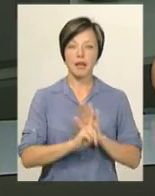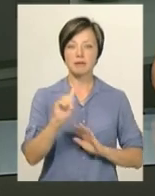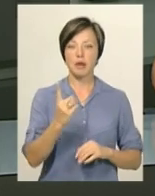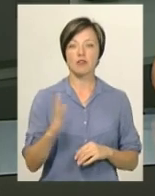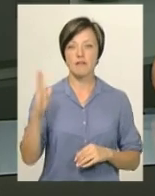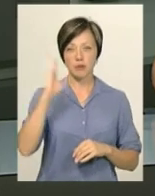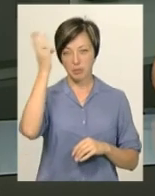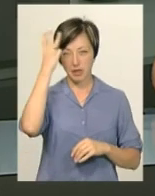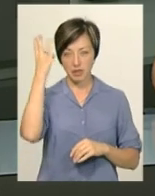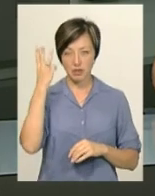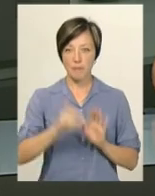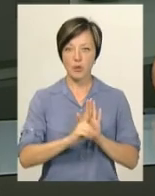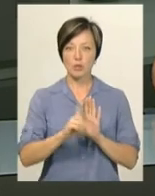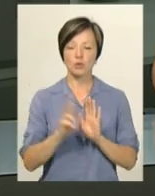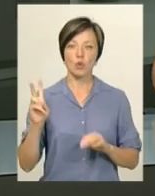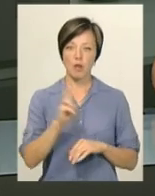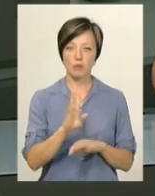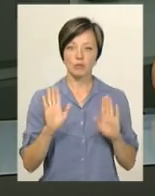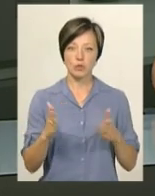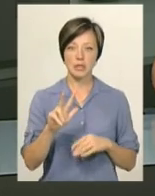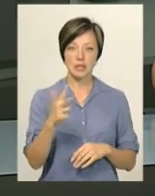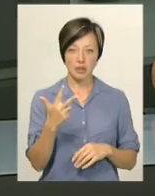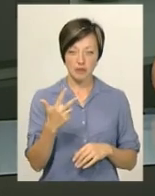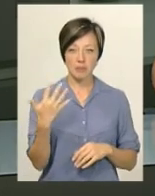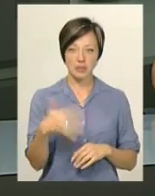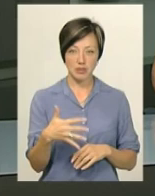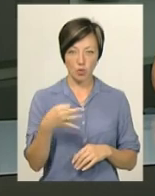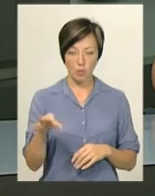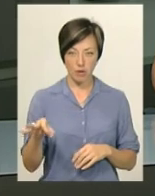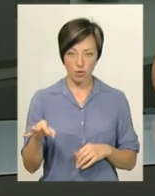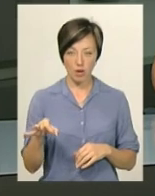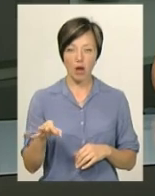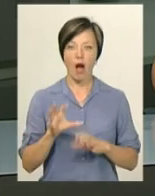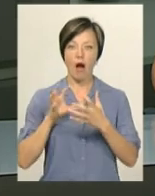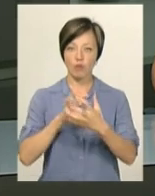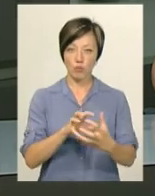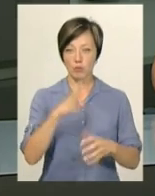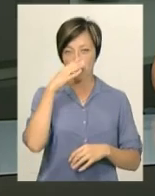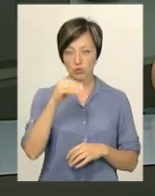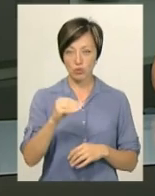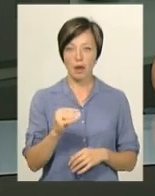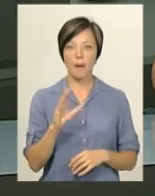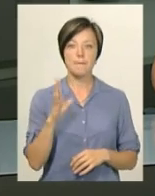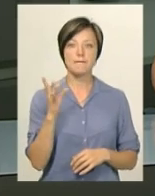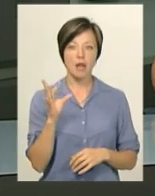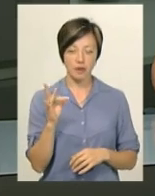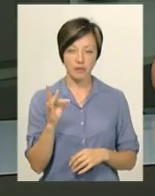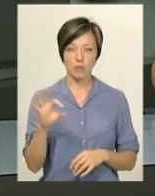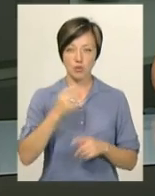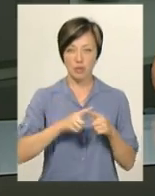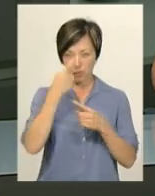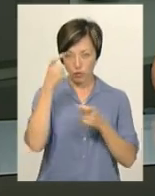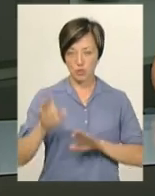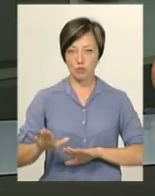вересня у Хмельницькому проїзд у тролейбусі коштуватиме 3 гривні і 50 копійок. У автобусах та маршрутках – 5 гривень. Про це